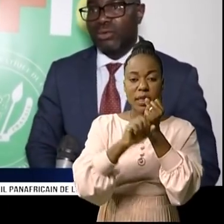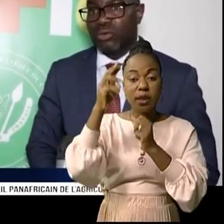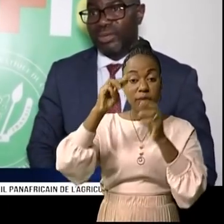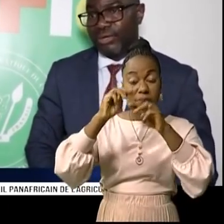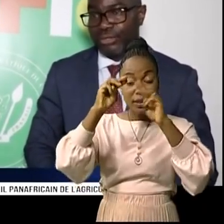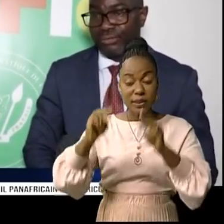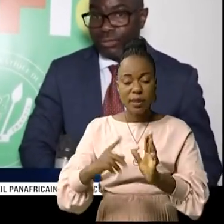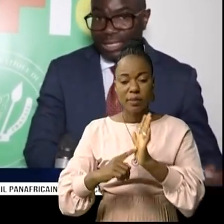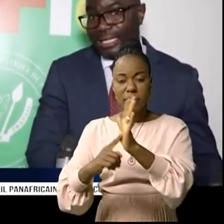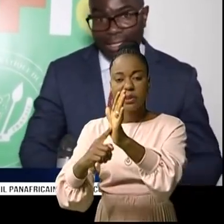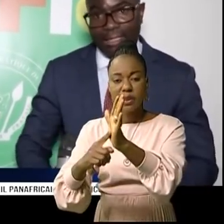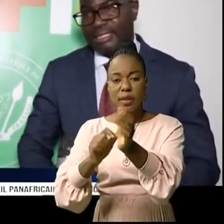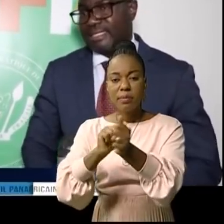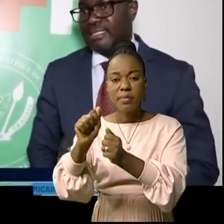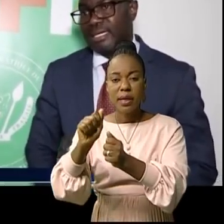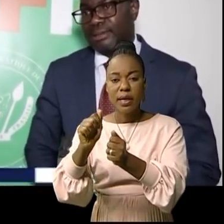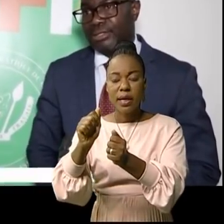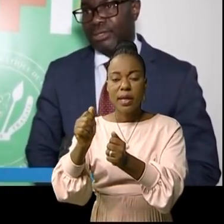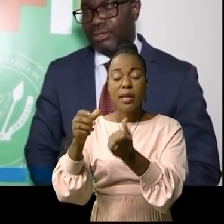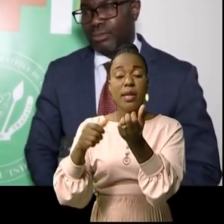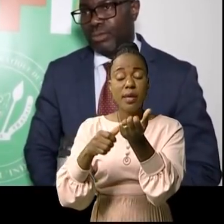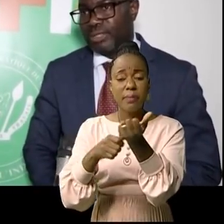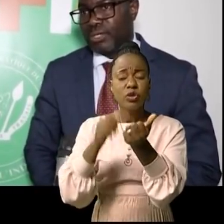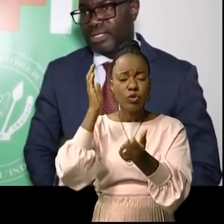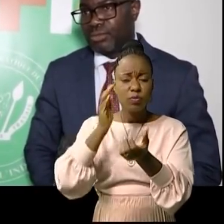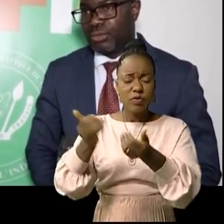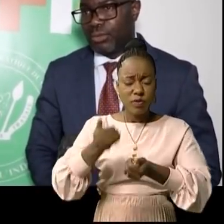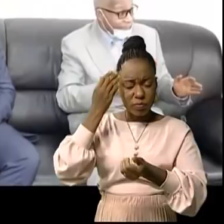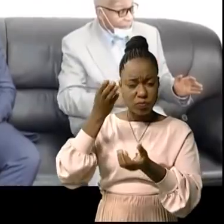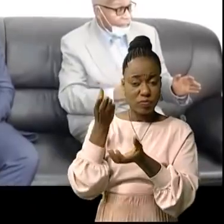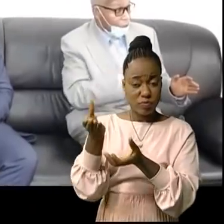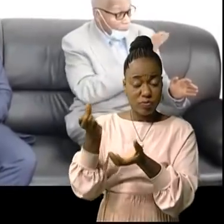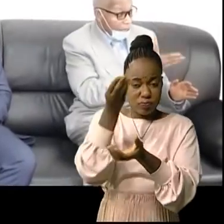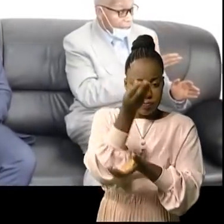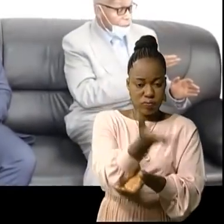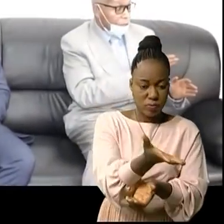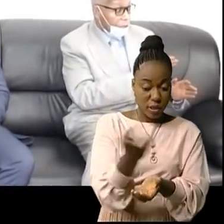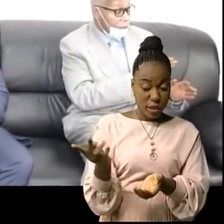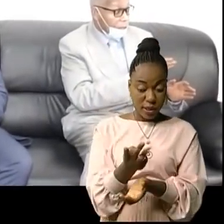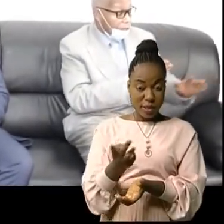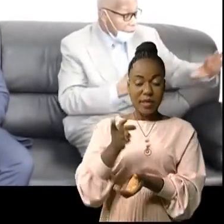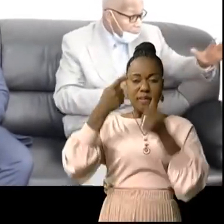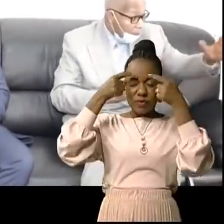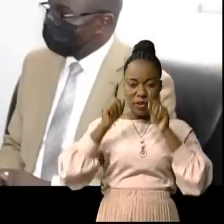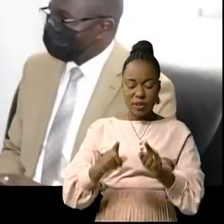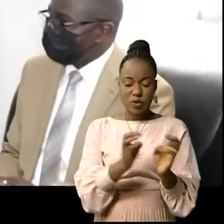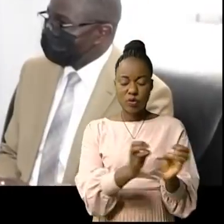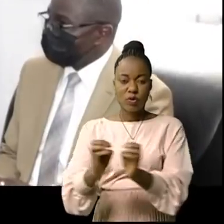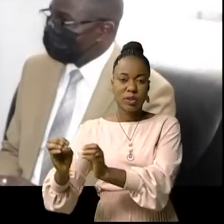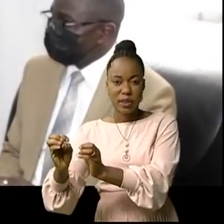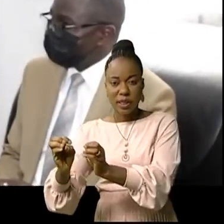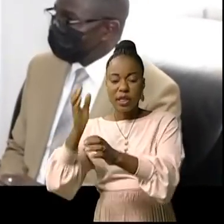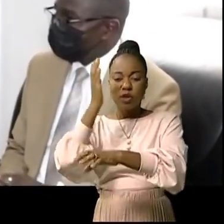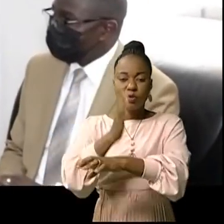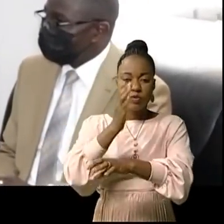aux bailleurs de fonds et les attirer en République démocratique du Congo. Les deux parties ont décidé d'organiser une